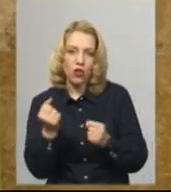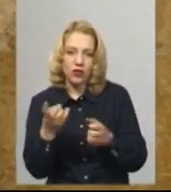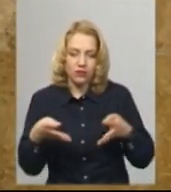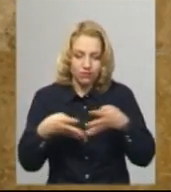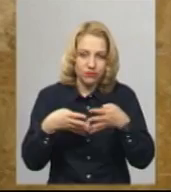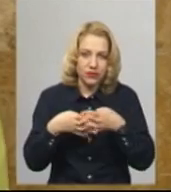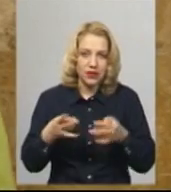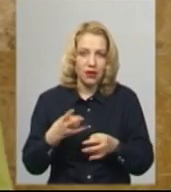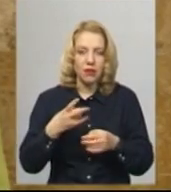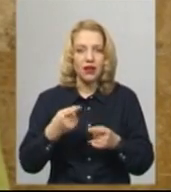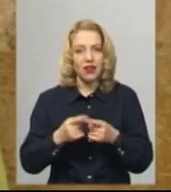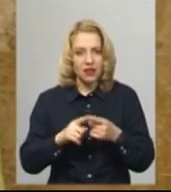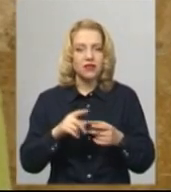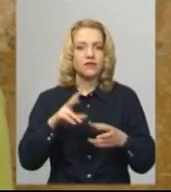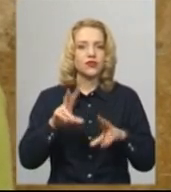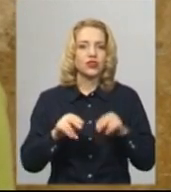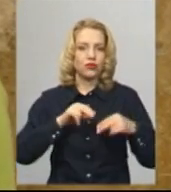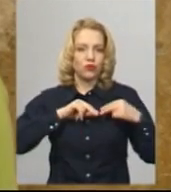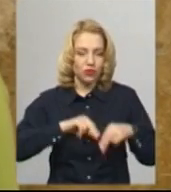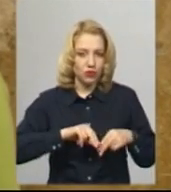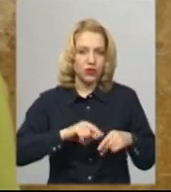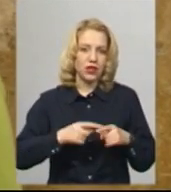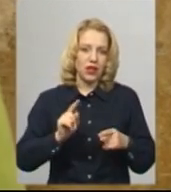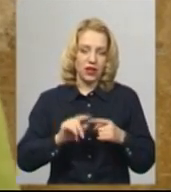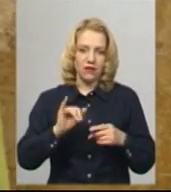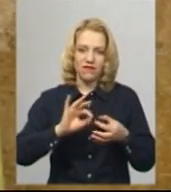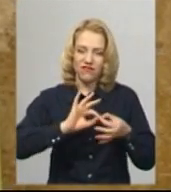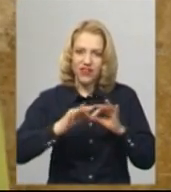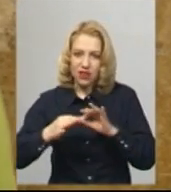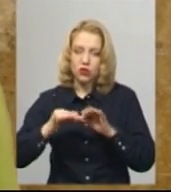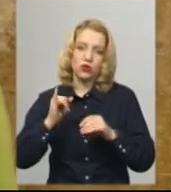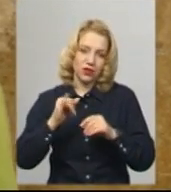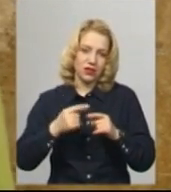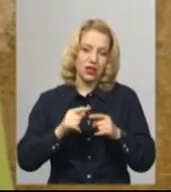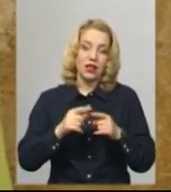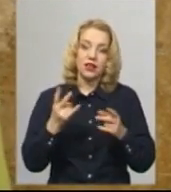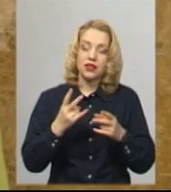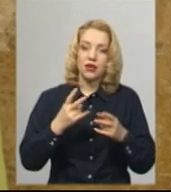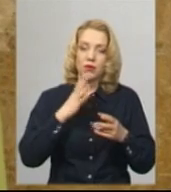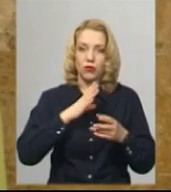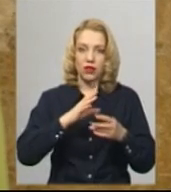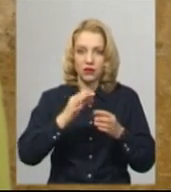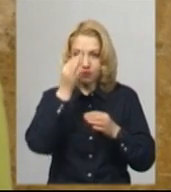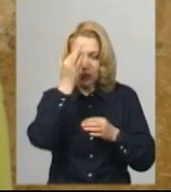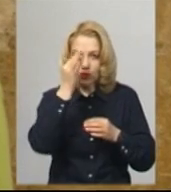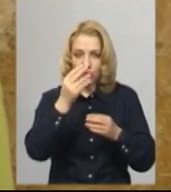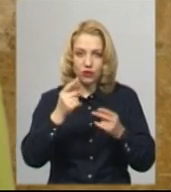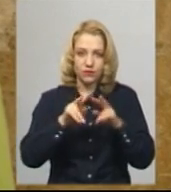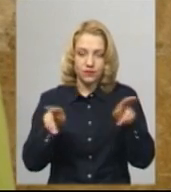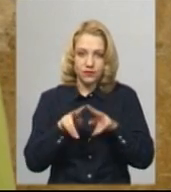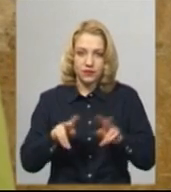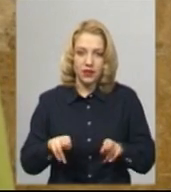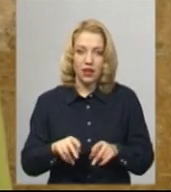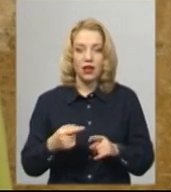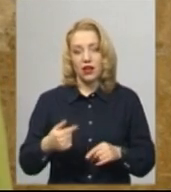з цими кольорами. Це буде важко, плюс дрібні деталі. І відображення на воді має бути симметричне. Я ходила в художню